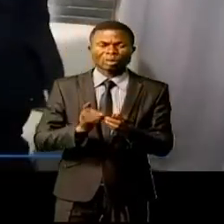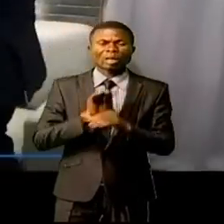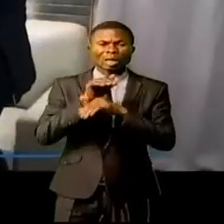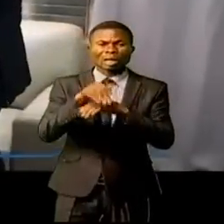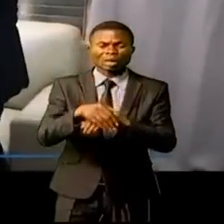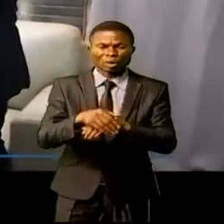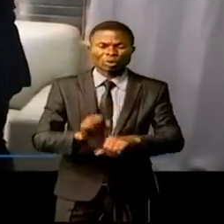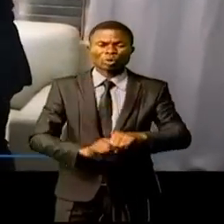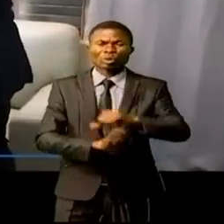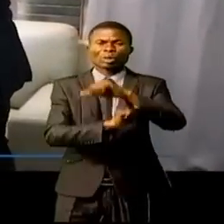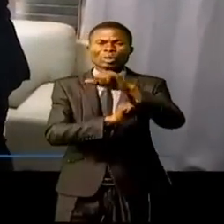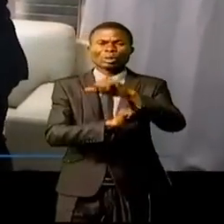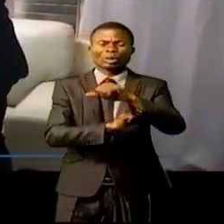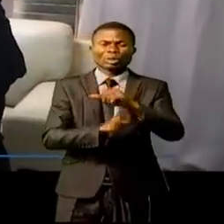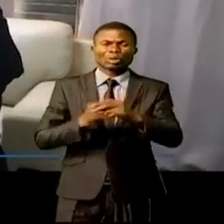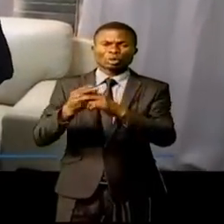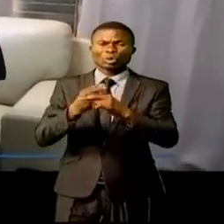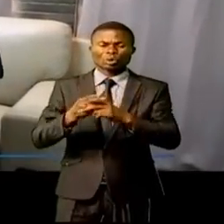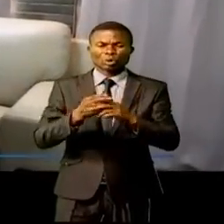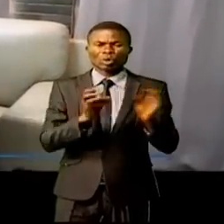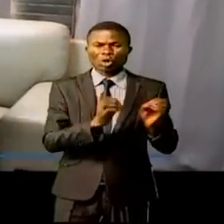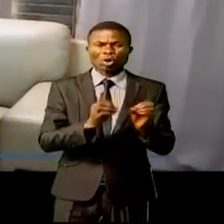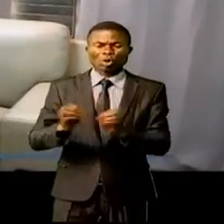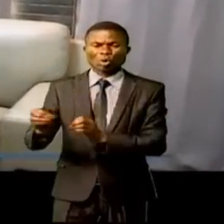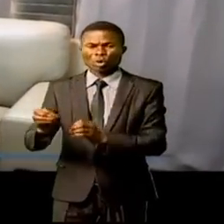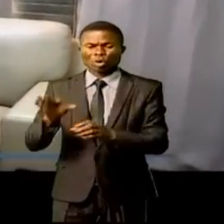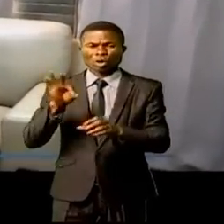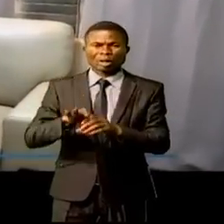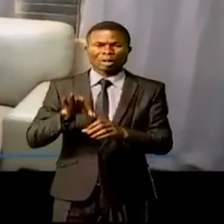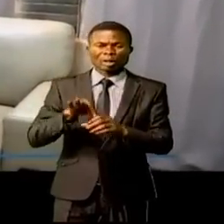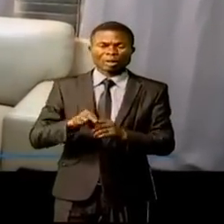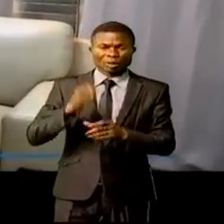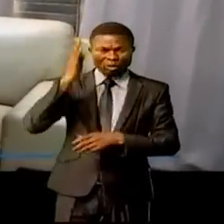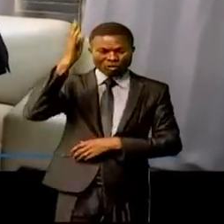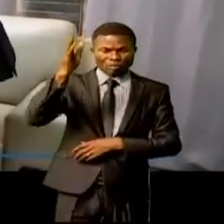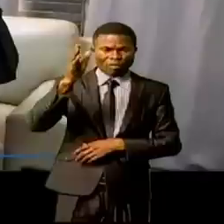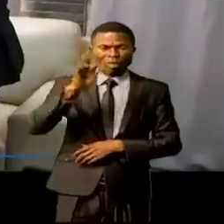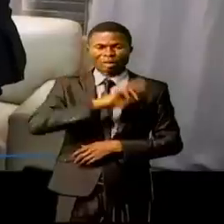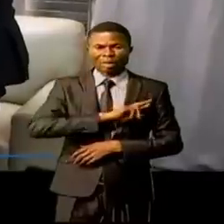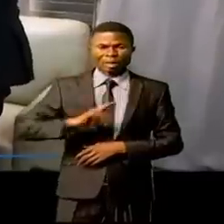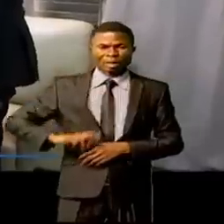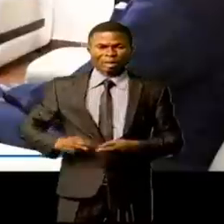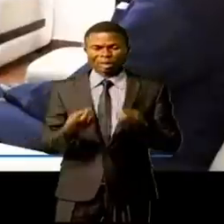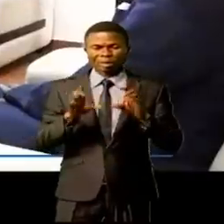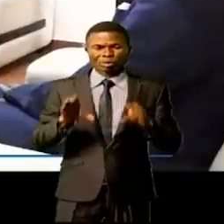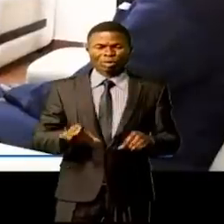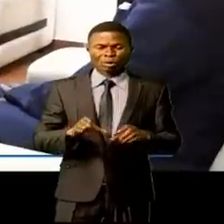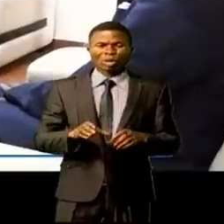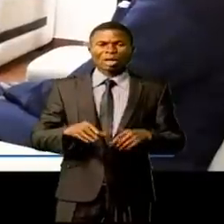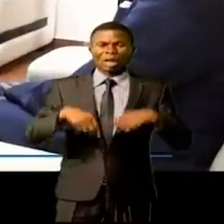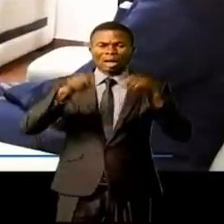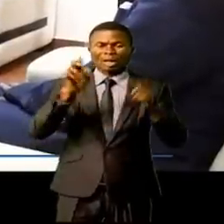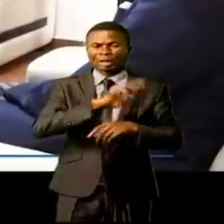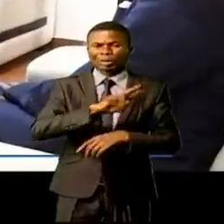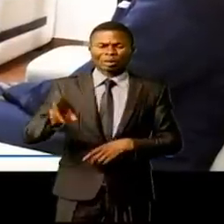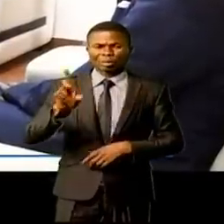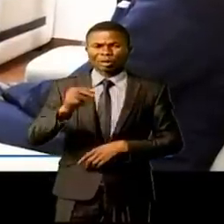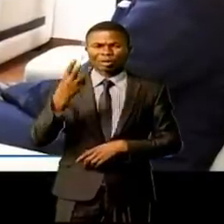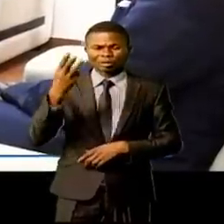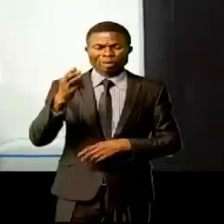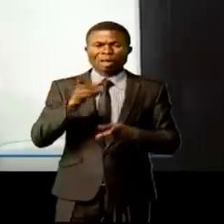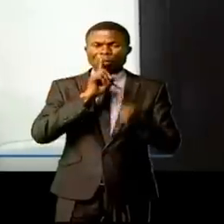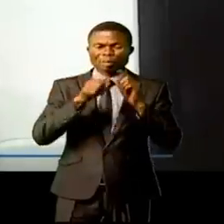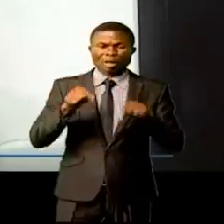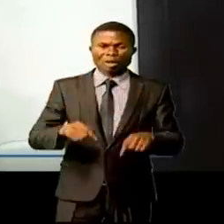apporter son soutien et celui de son organisation au processus électoral en République démocratique du Congo. C'est ce qui ressort de l'entretien ce mardi